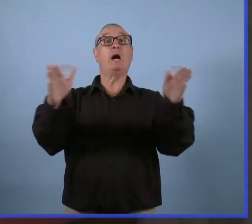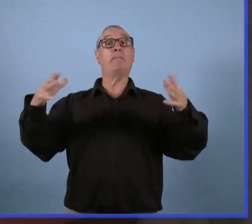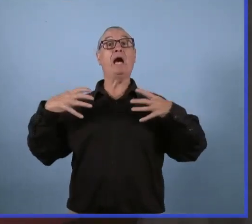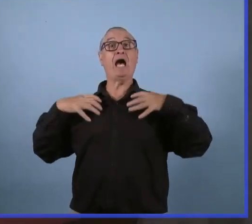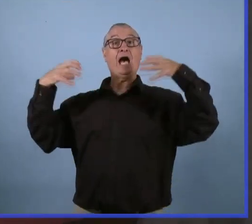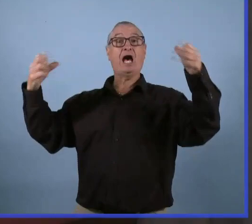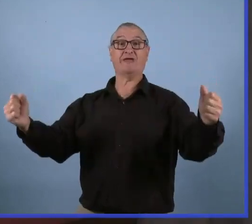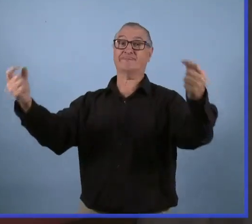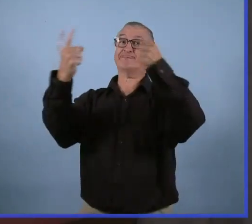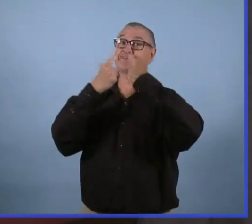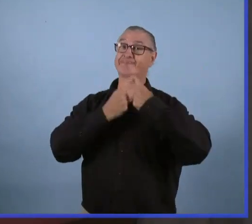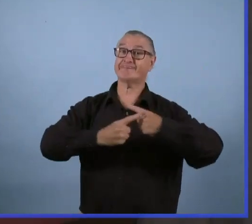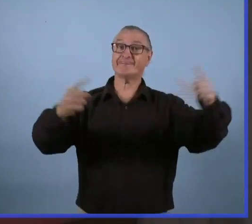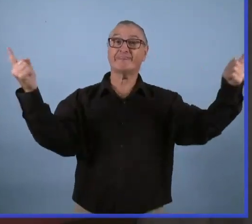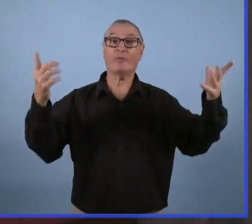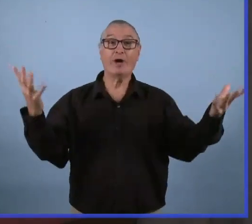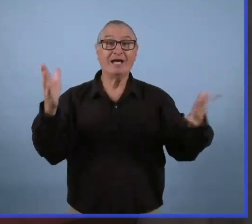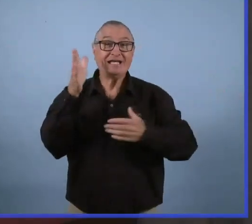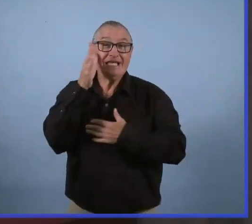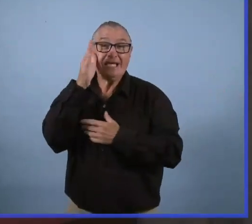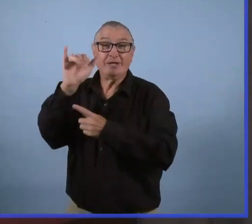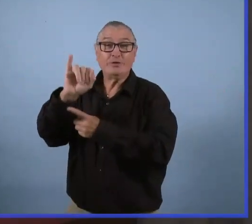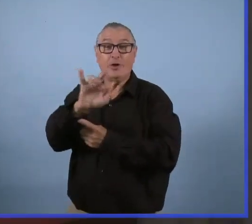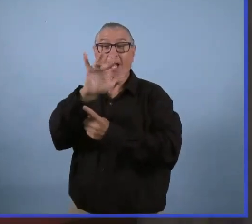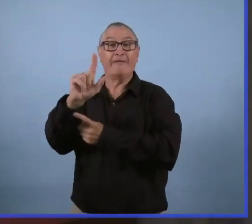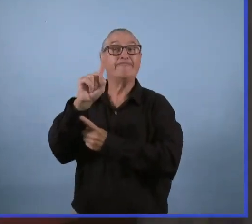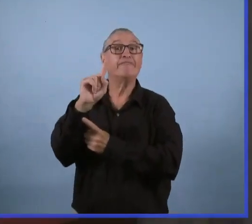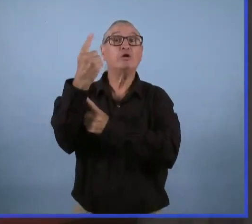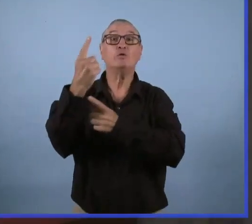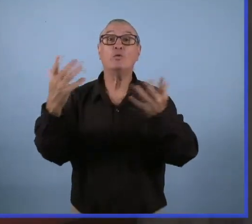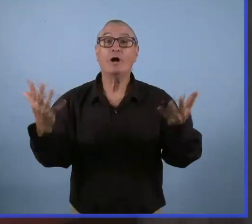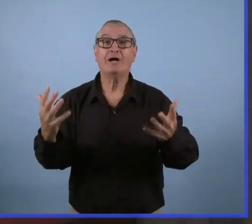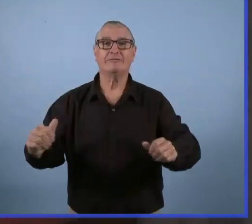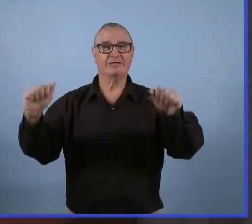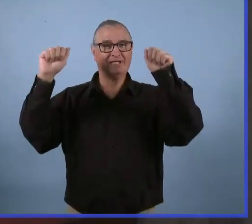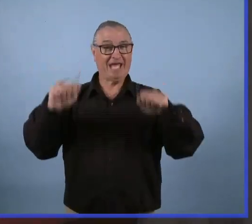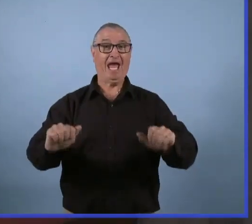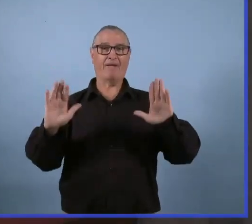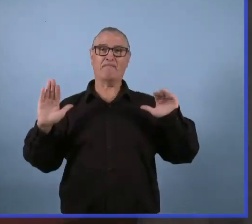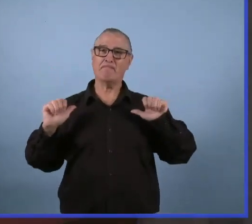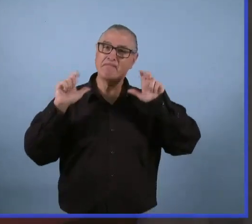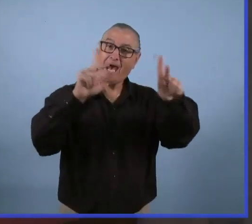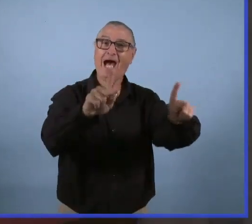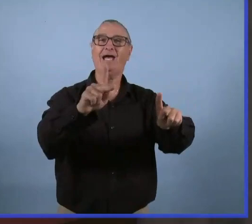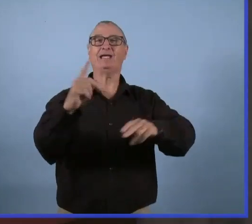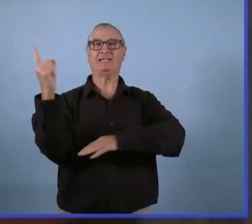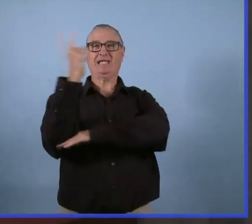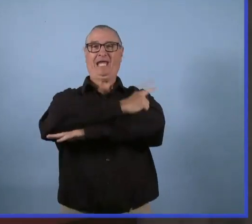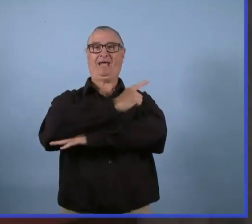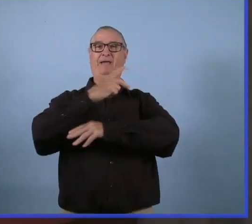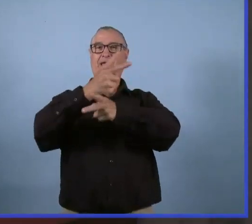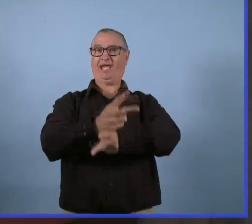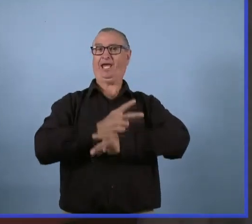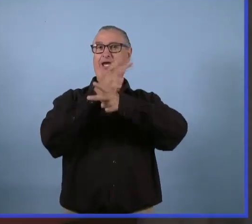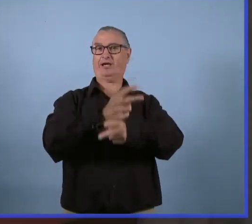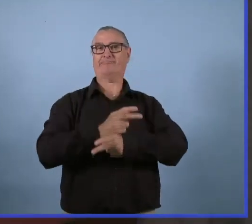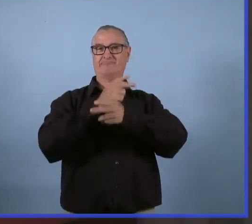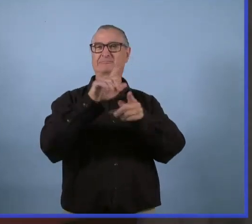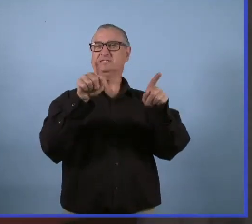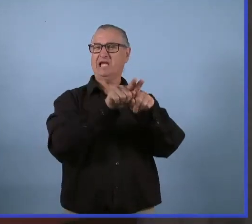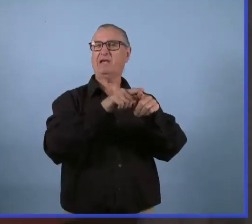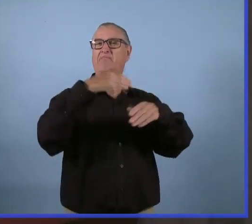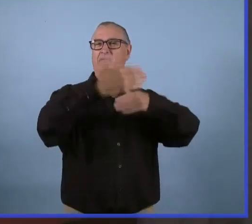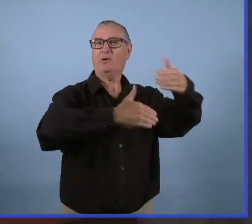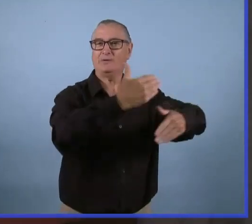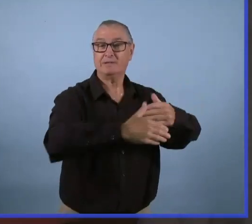les enfants d'âge scolaire pourront retourner à leur programme de garderie. Ceci comprend les programmes de garderie à temps plein